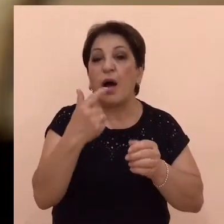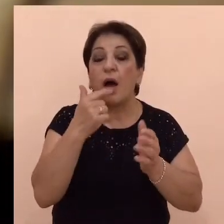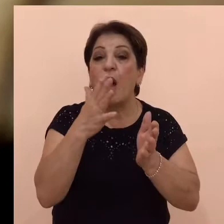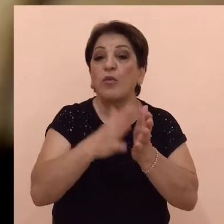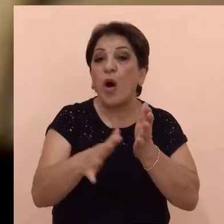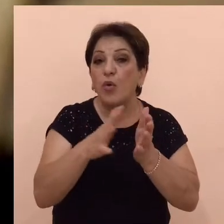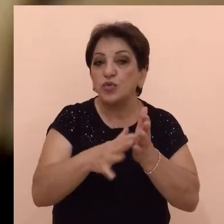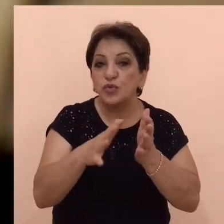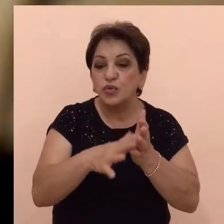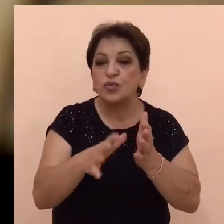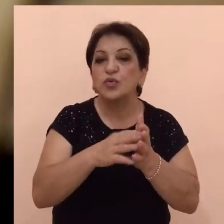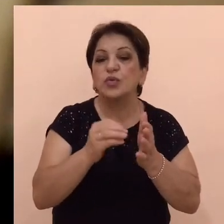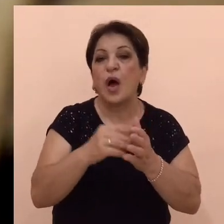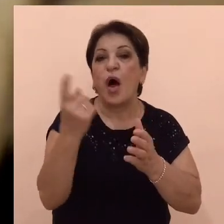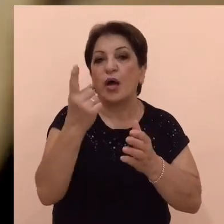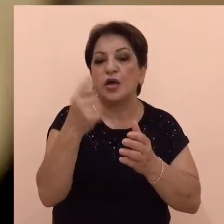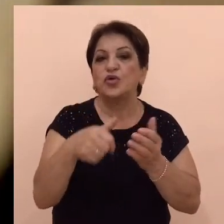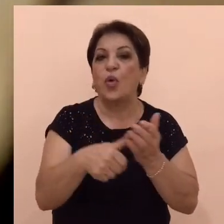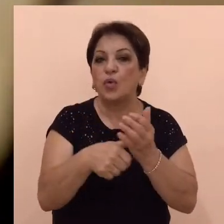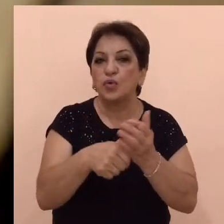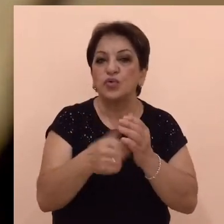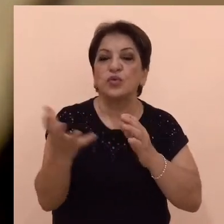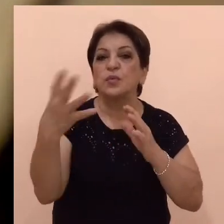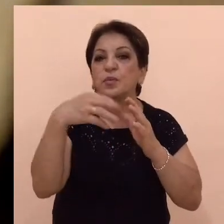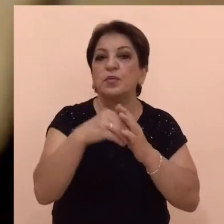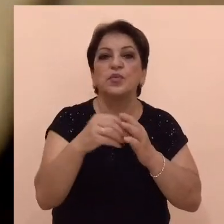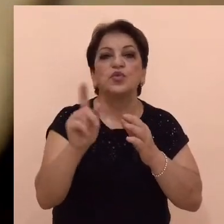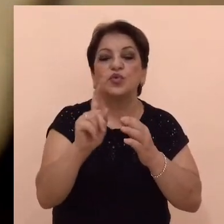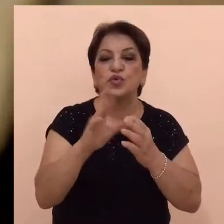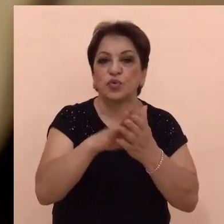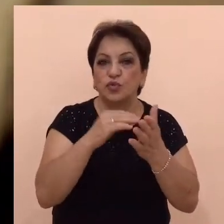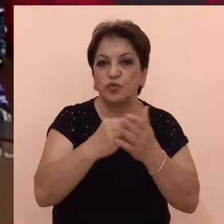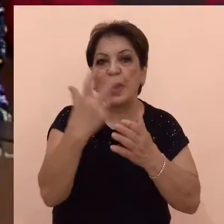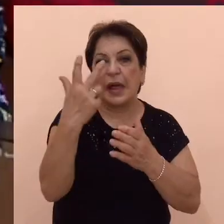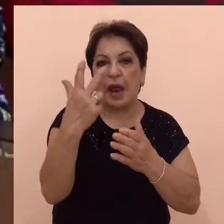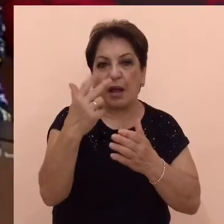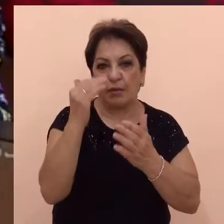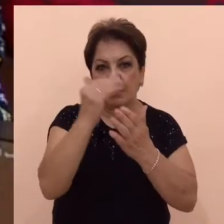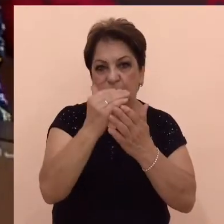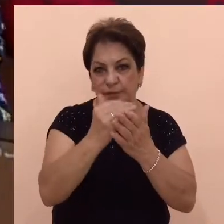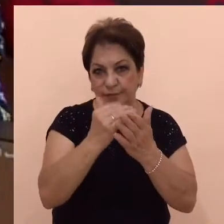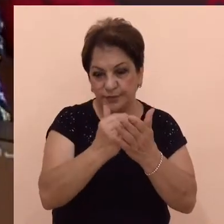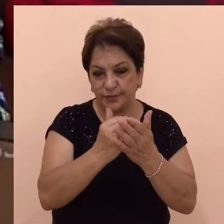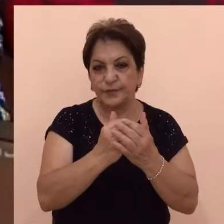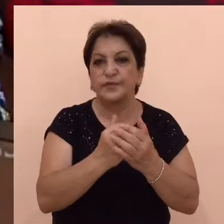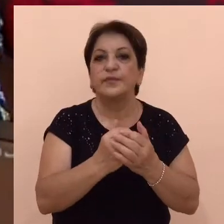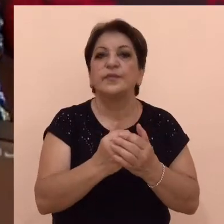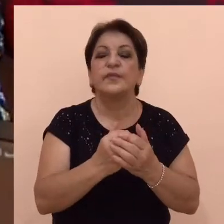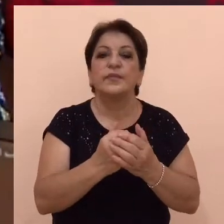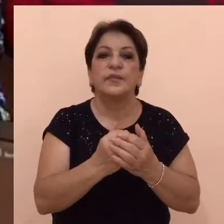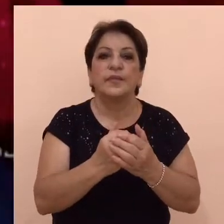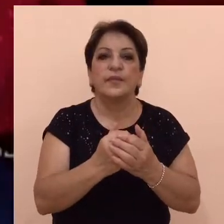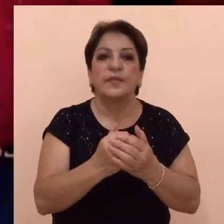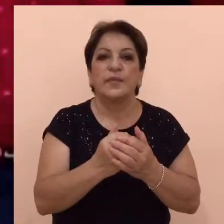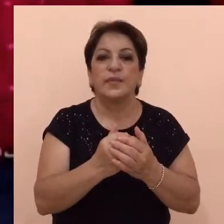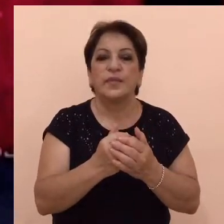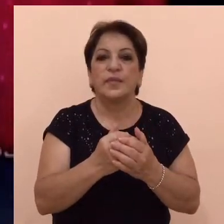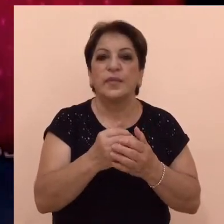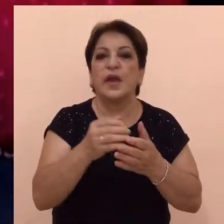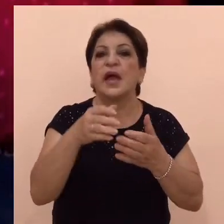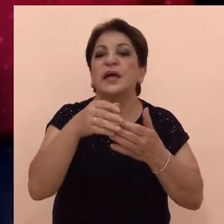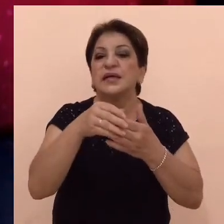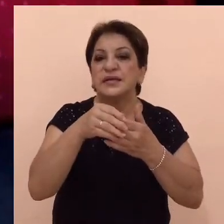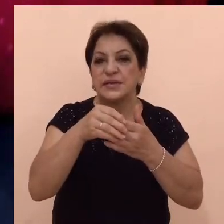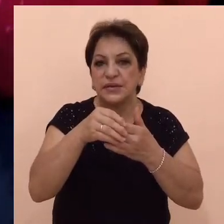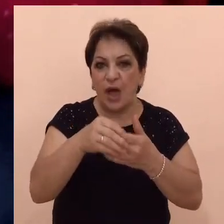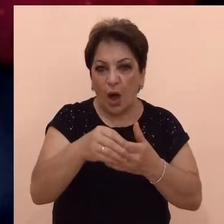դեպքում ծուցաբերվող առաջին օպնությունը պետք է ներարի հետևյալ հիմնական երեկ կայլերը։ Ուղակի սեղմումը